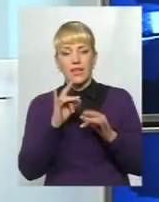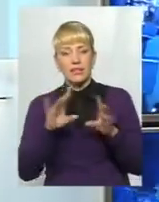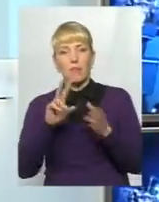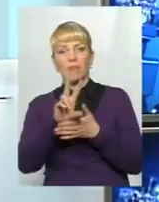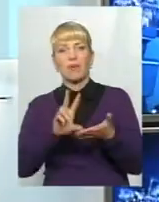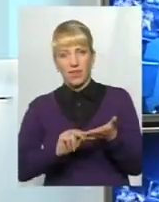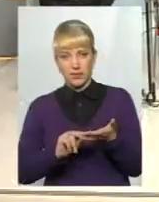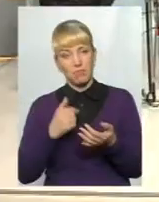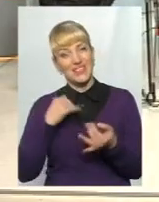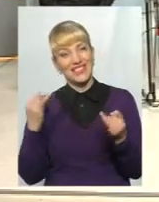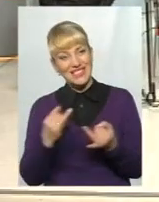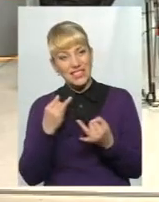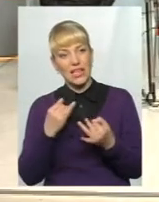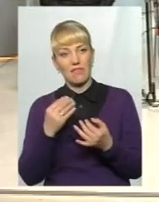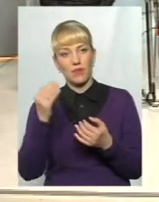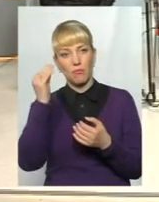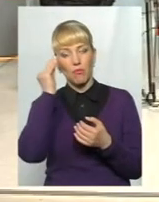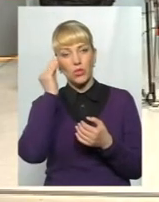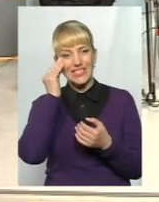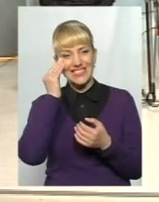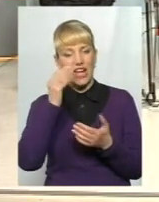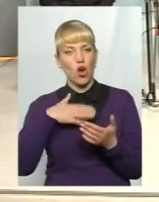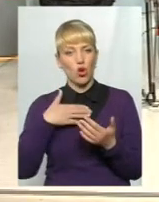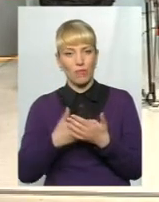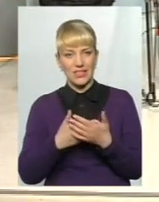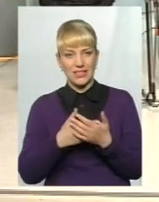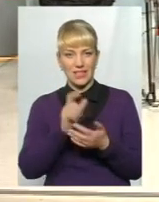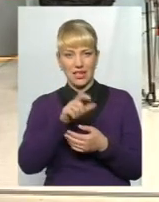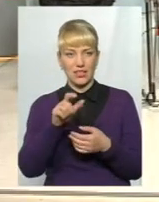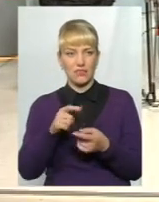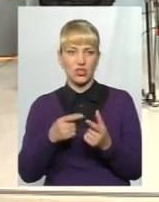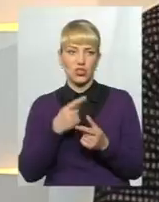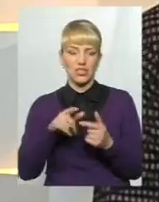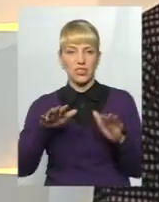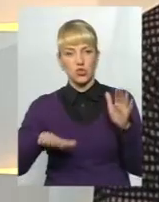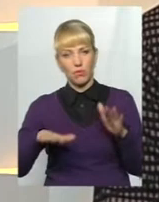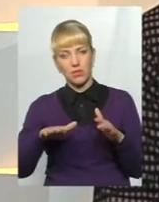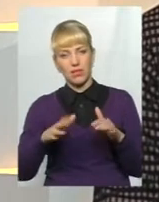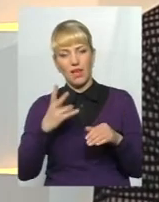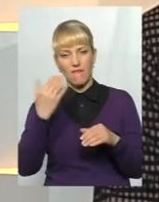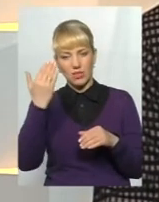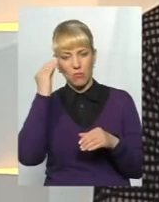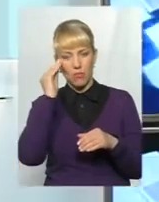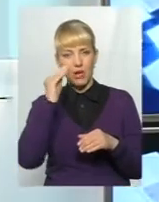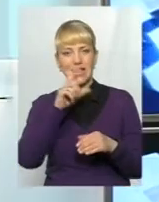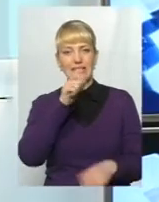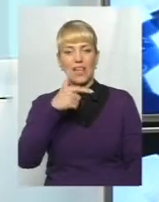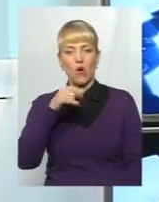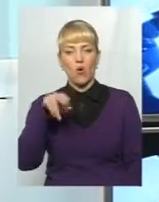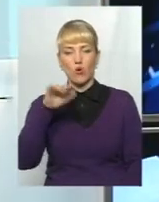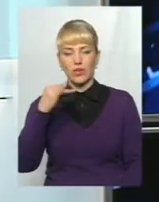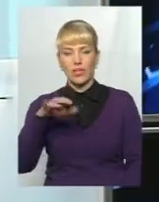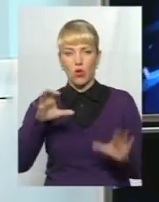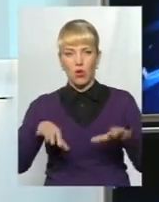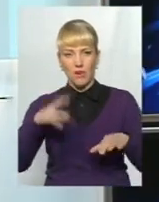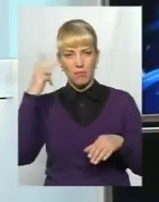цікава позиція громадських активістів. Чи це сумнівний на ваш погляд декларація, чи ні? Михайло Загородній, голова Хмельницької обласної ради.